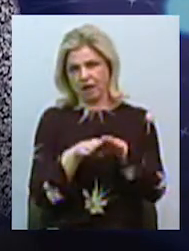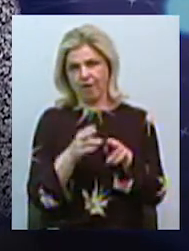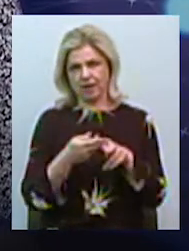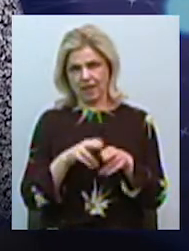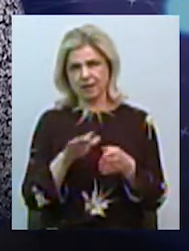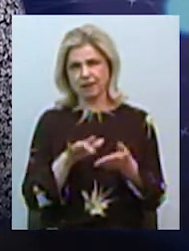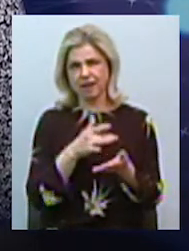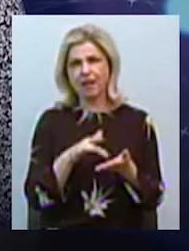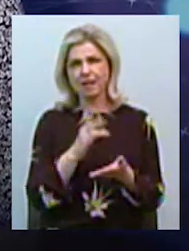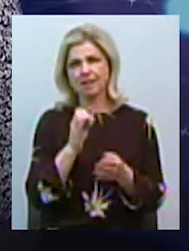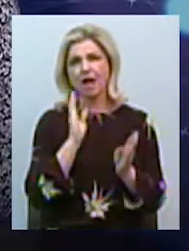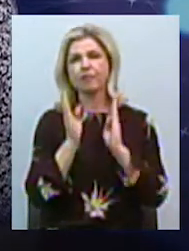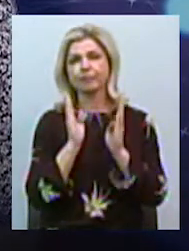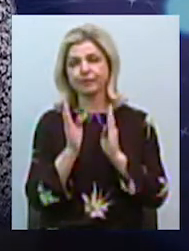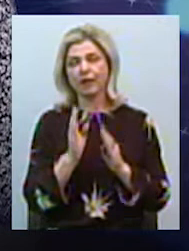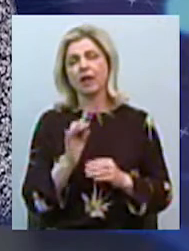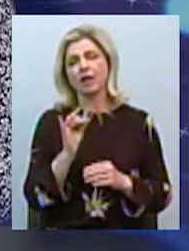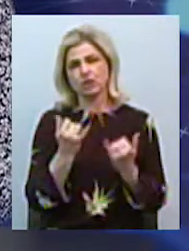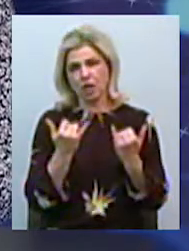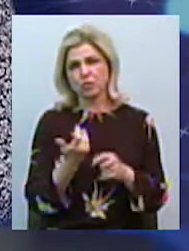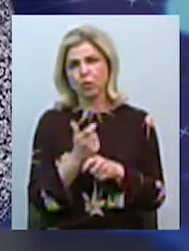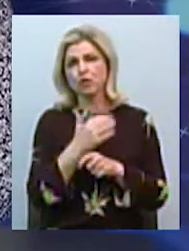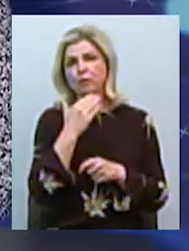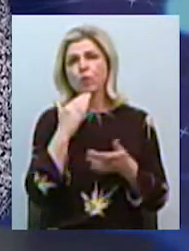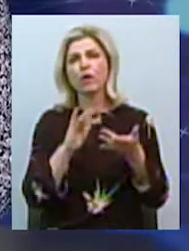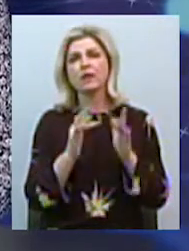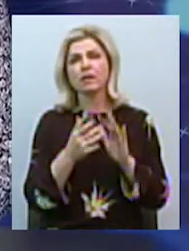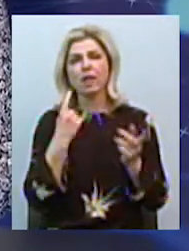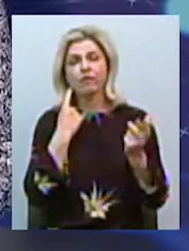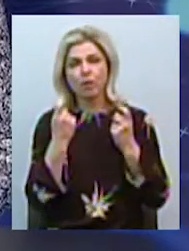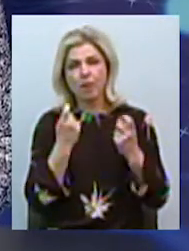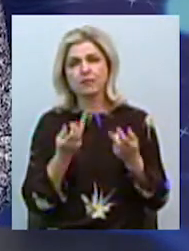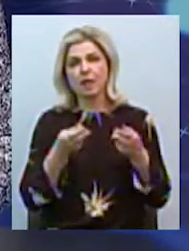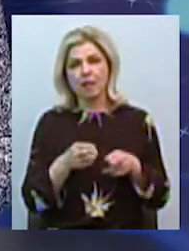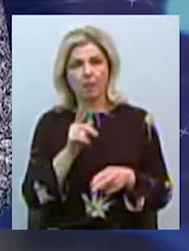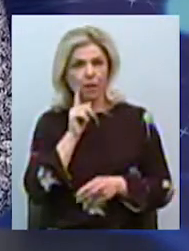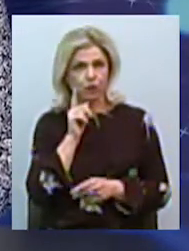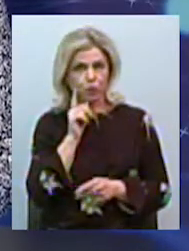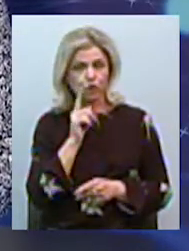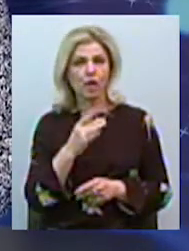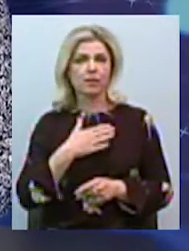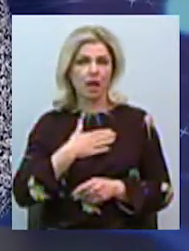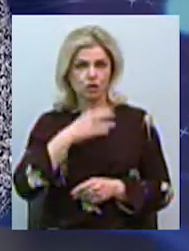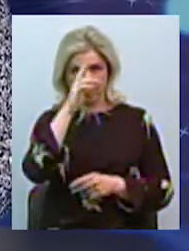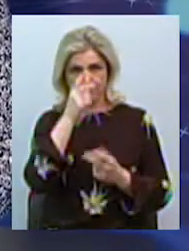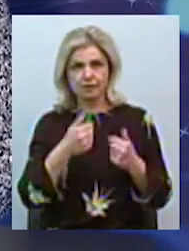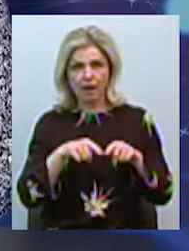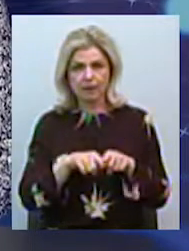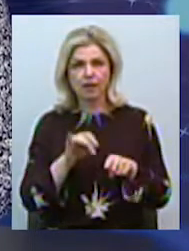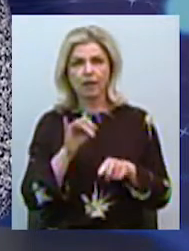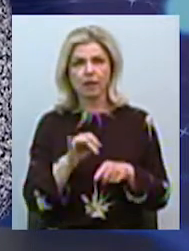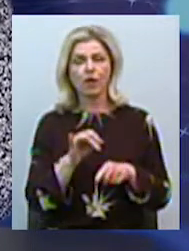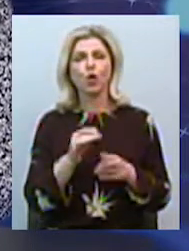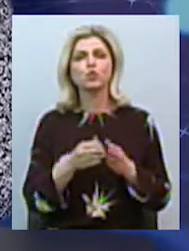Сейчас дуже багато таких, ну, в соцсетях інформацій для молоджі і нашої країни, журнал